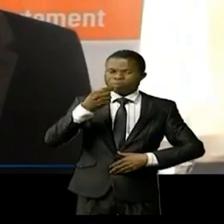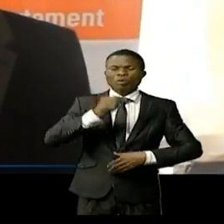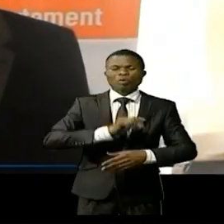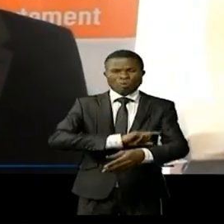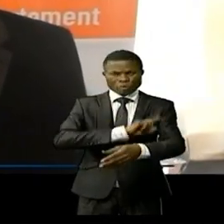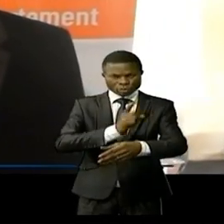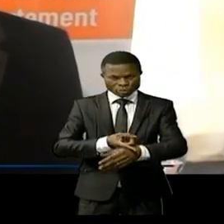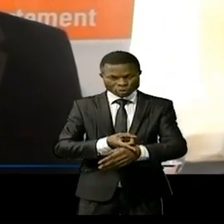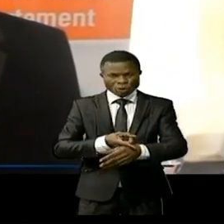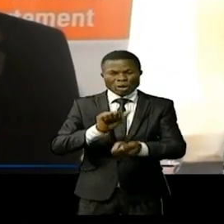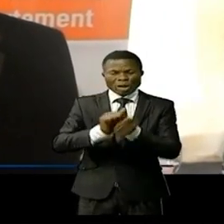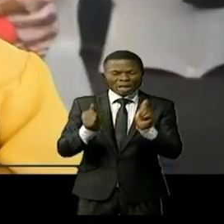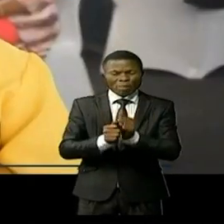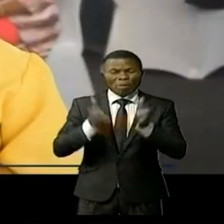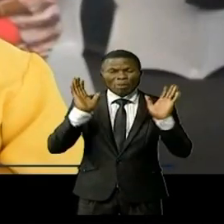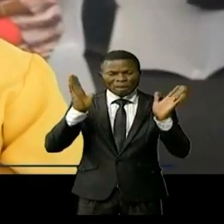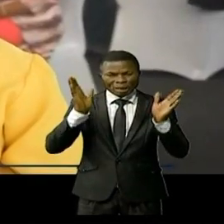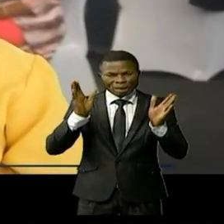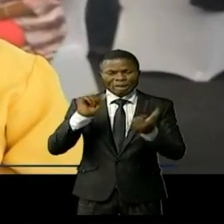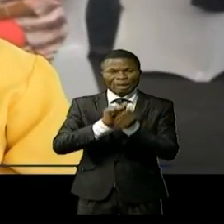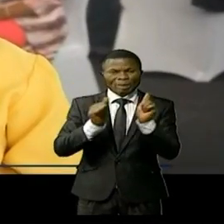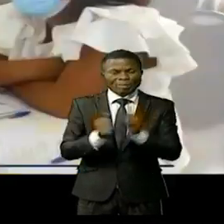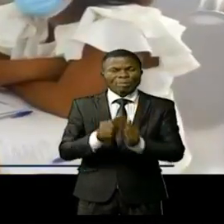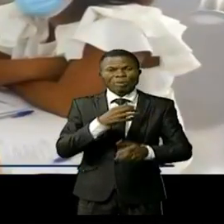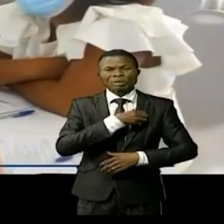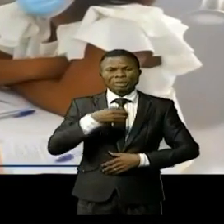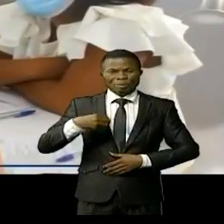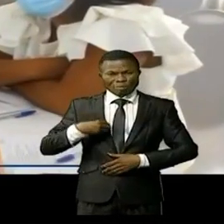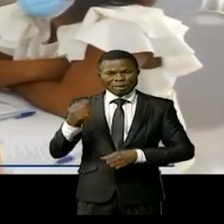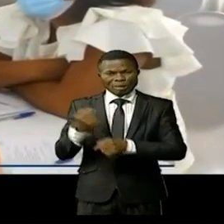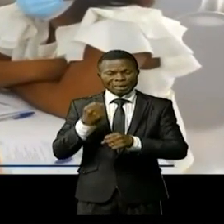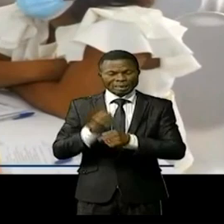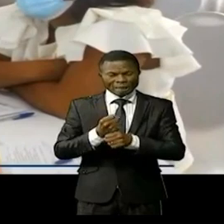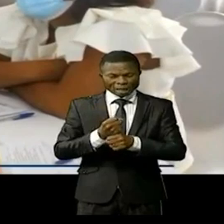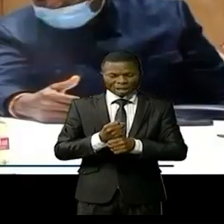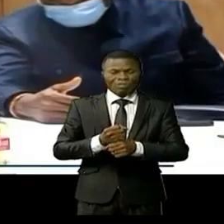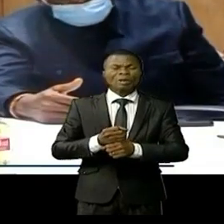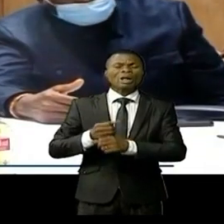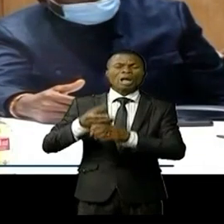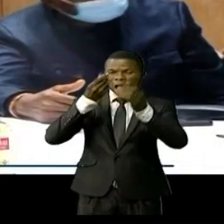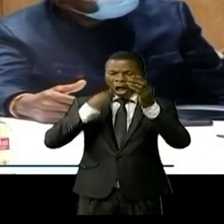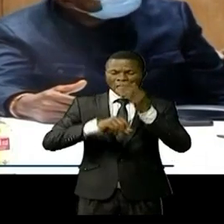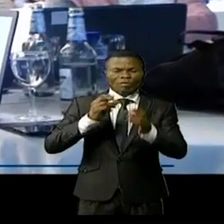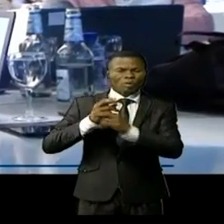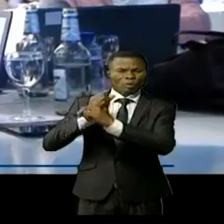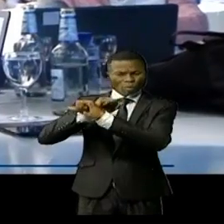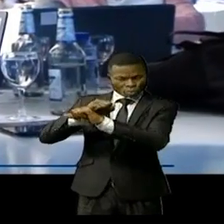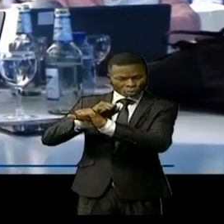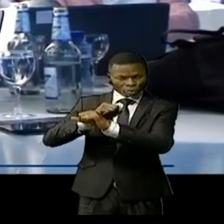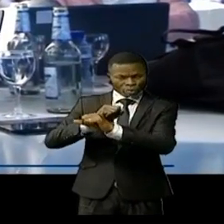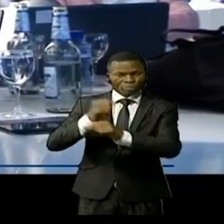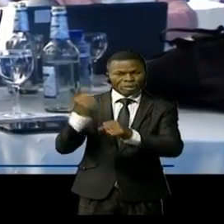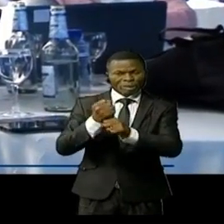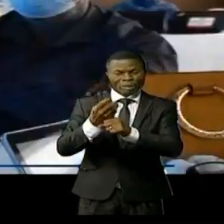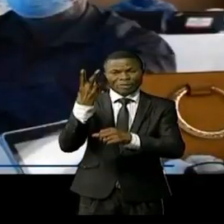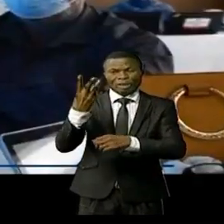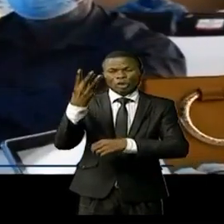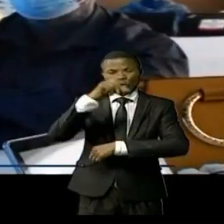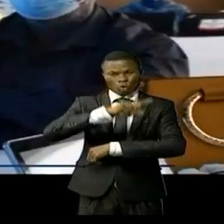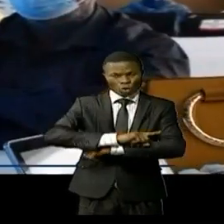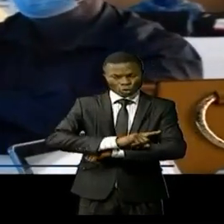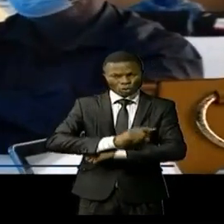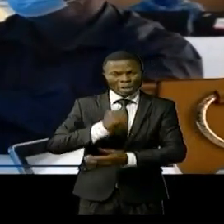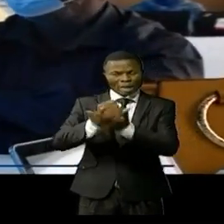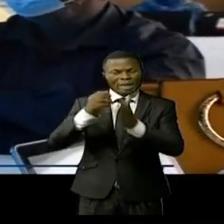goulots d'étranglement liés à l'accès des femmes aux services d'avortement sécurisés Trois jours durant les travaux en groupe ont permis aux